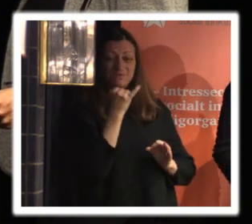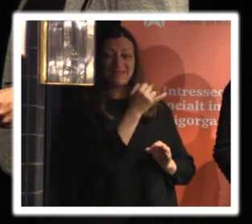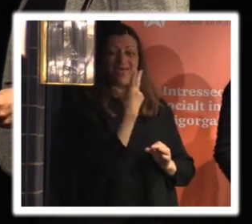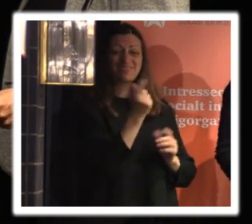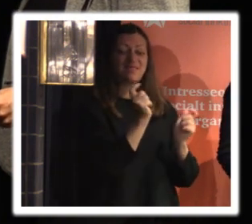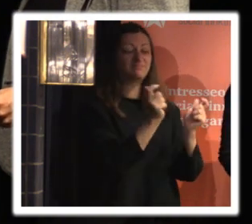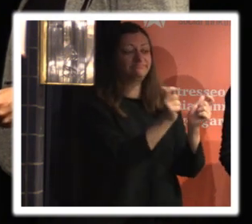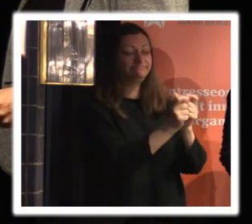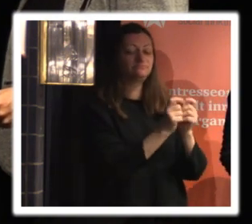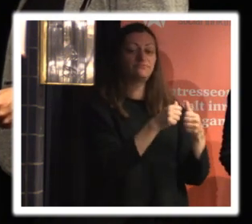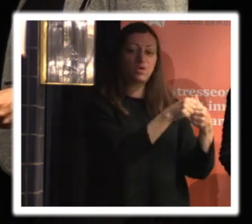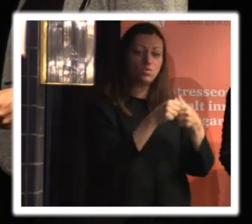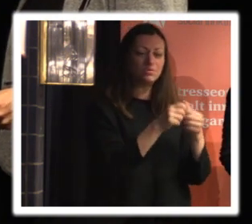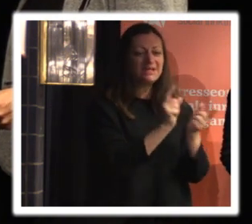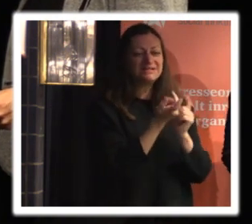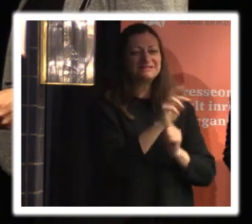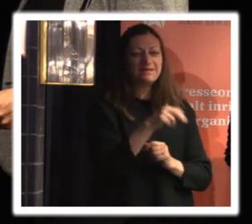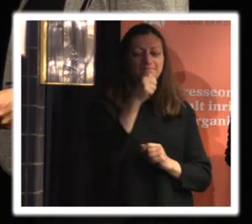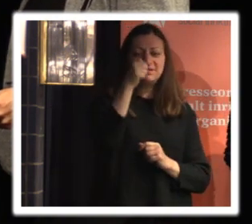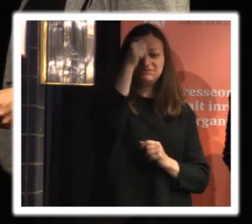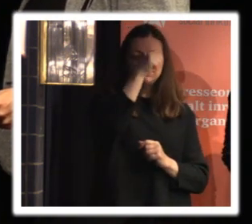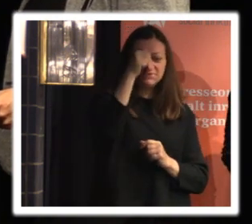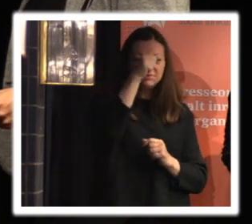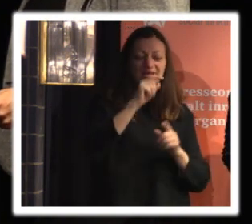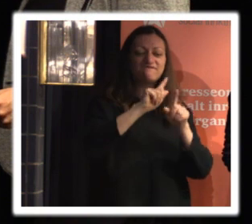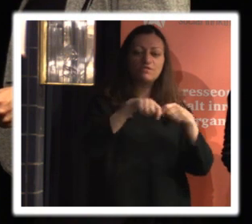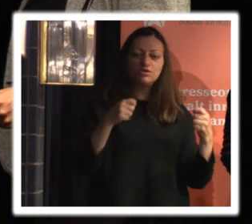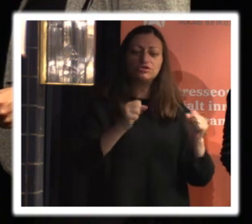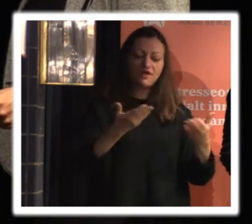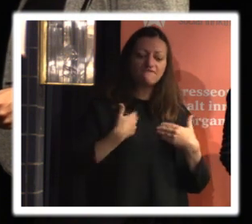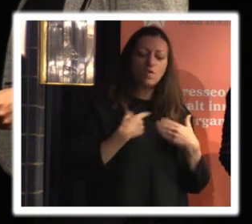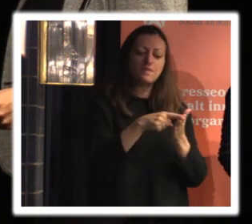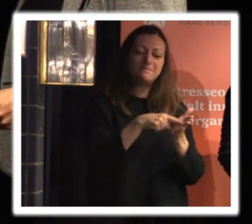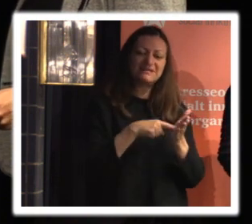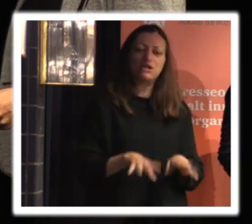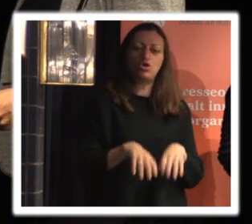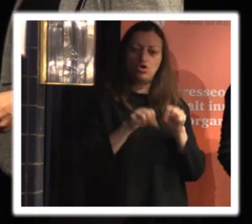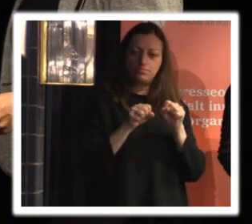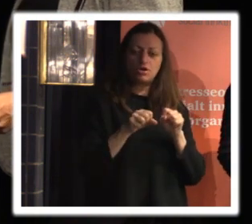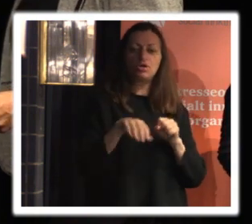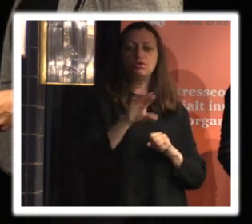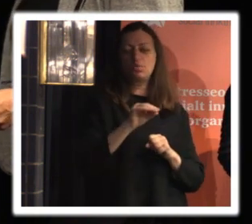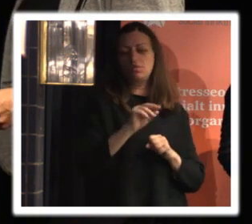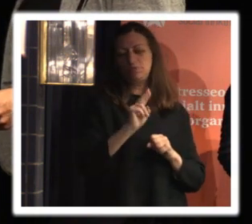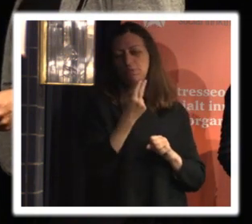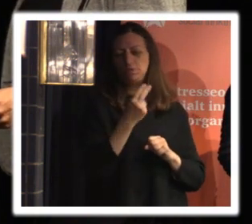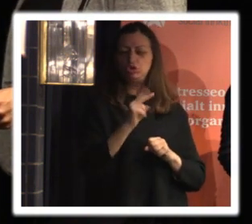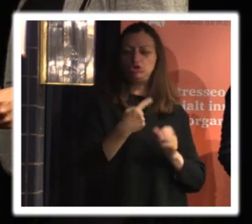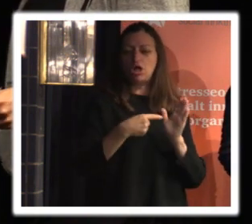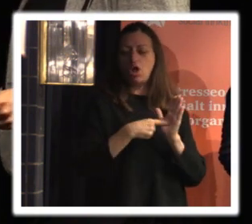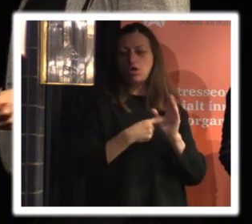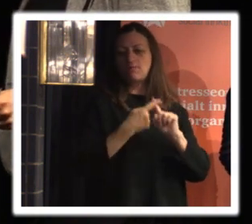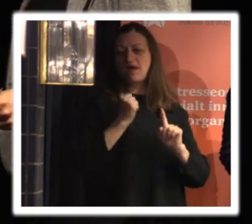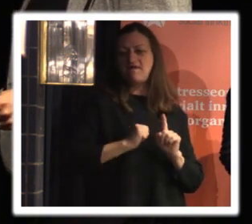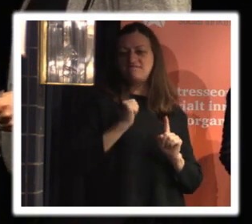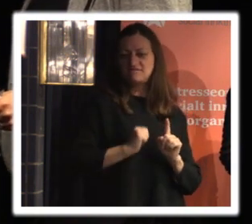att några studieförbunden ska få ett särskilt uppdrag nu när den nya dataskyddslagen ska implementeras att